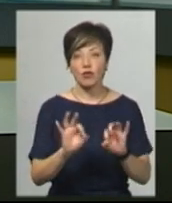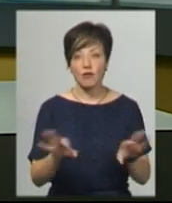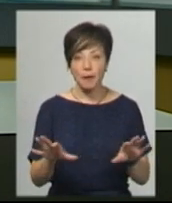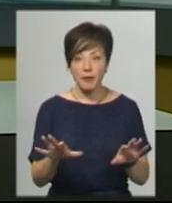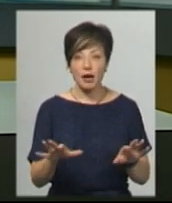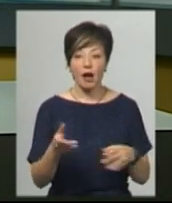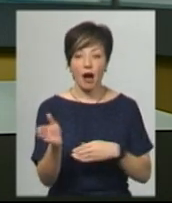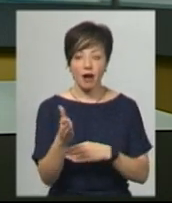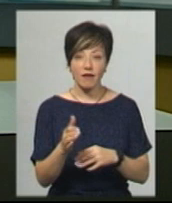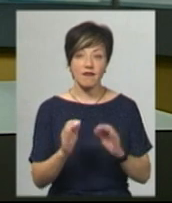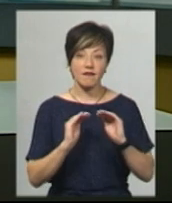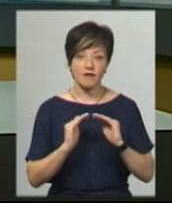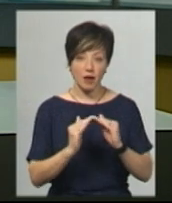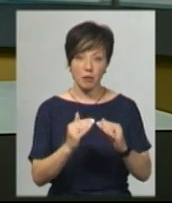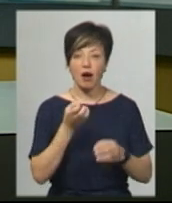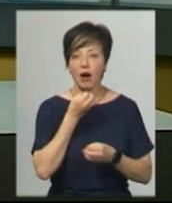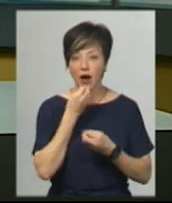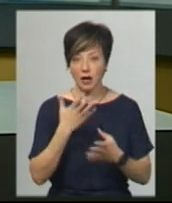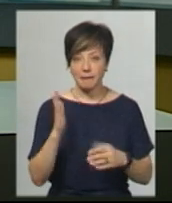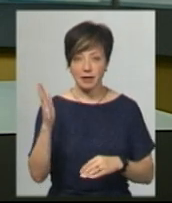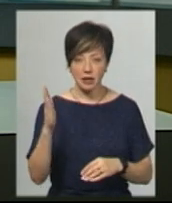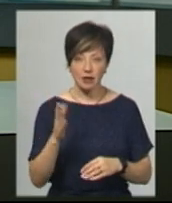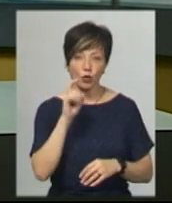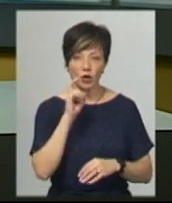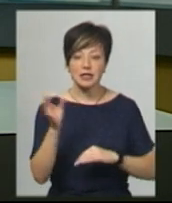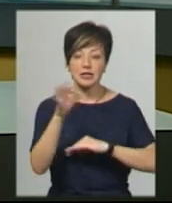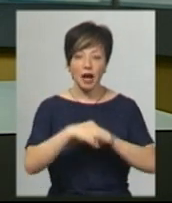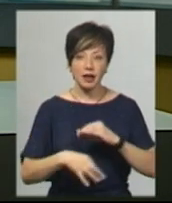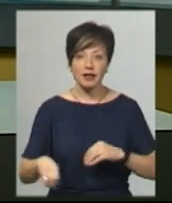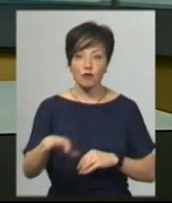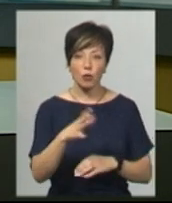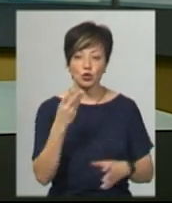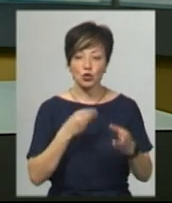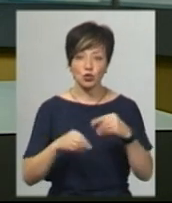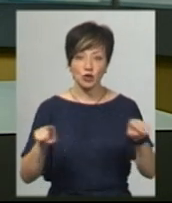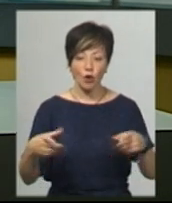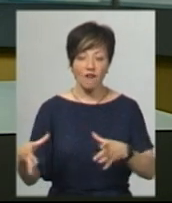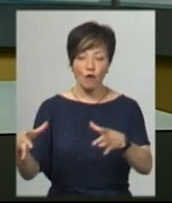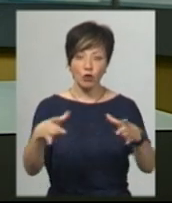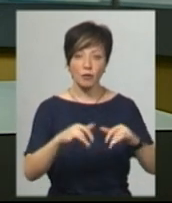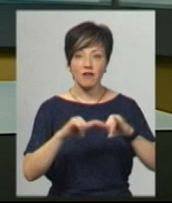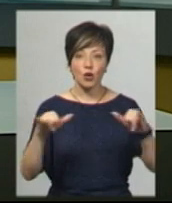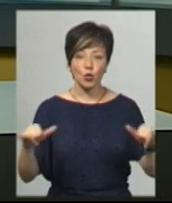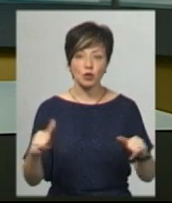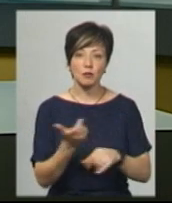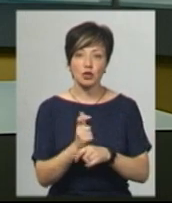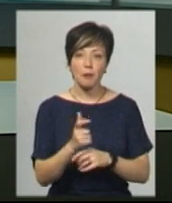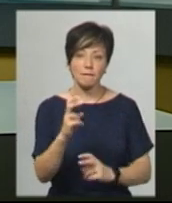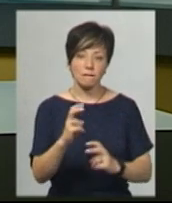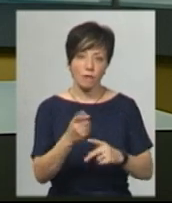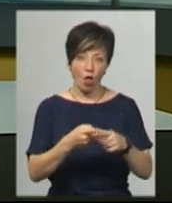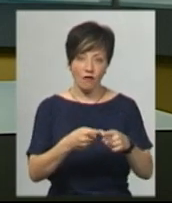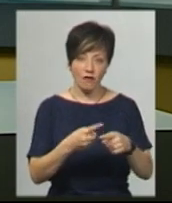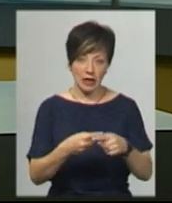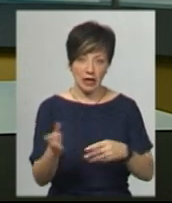акваферми мають гарні перспективи в Україні, адже в Західній Європі саме штучно в створених водоймах вирощують більше половини промислової риби.